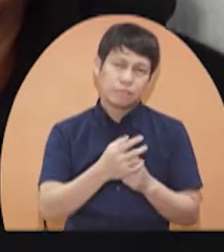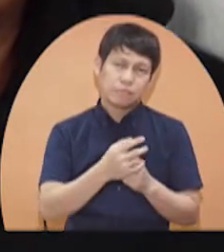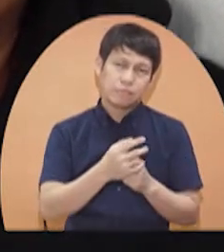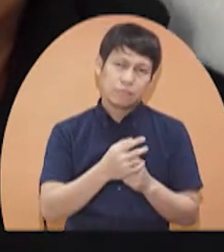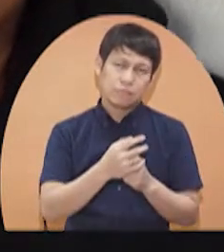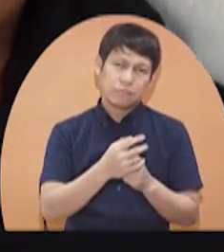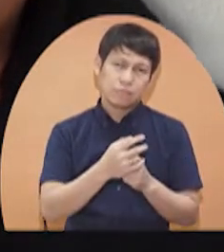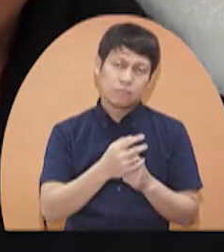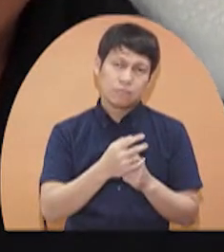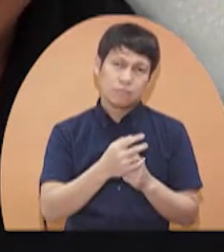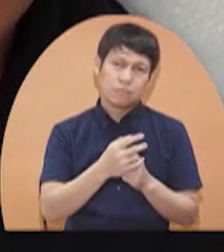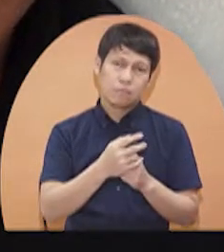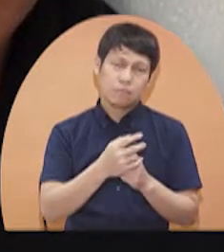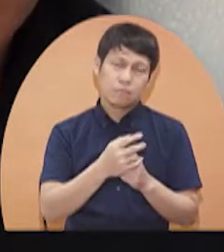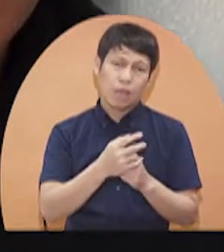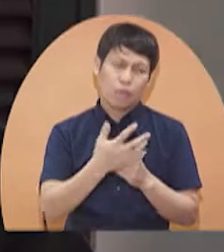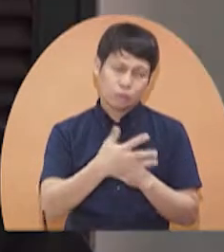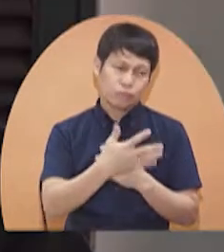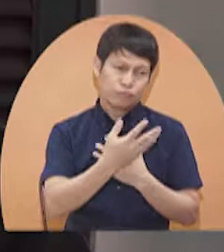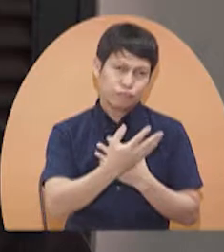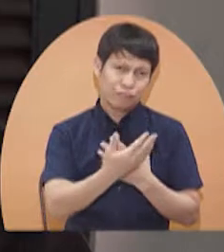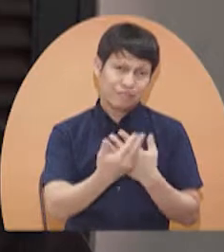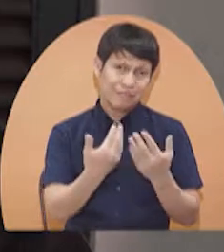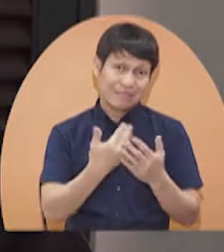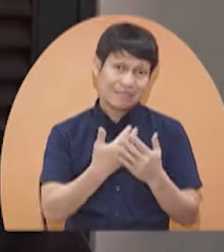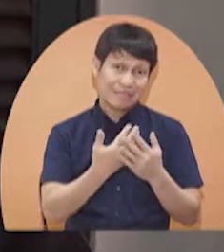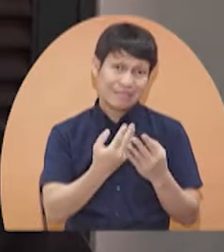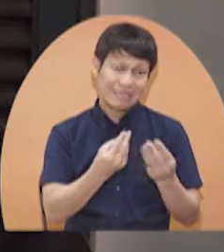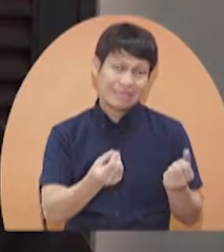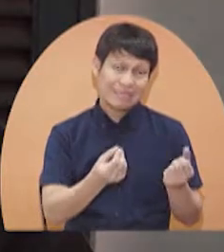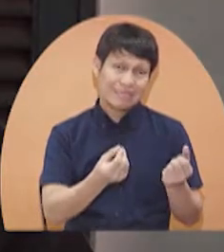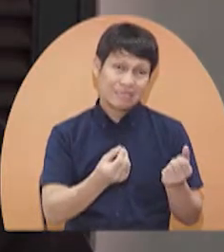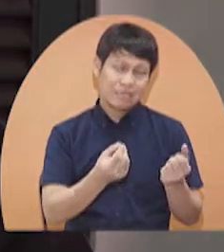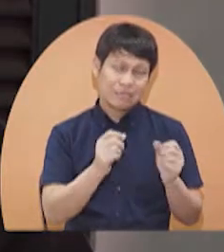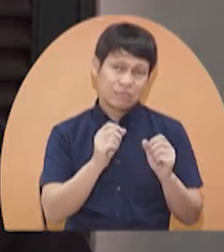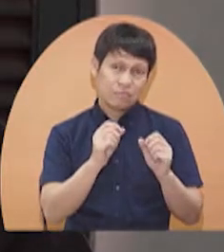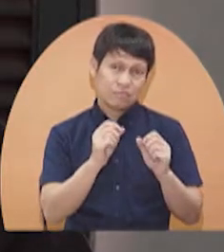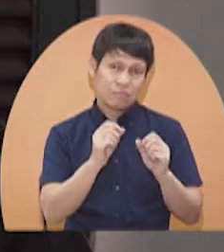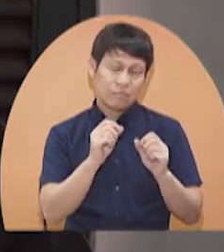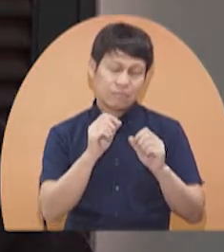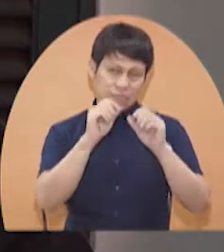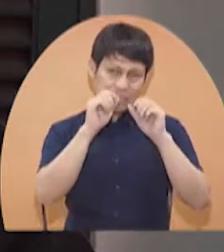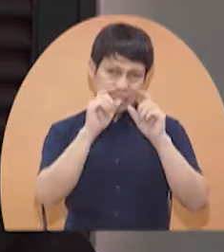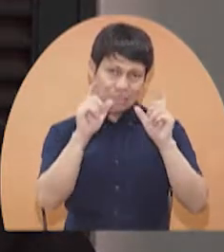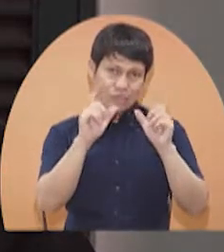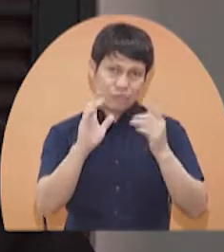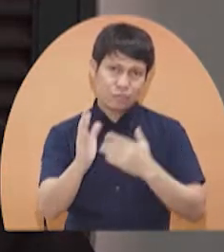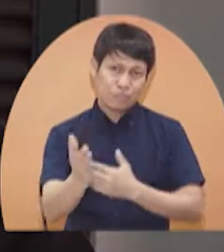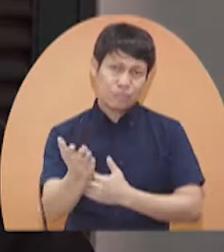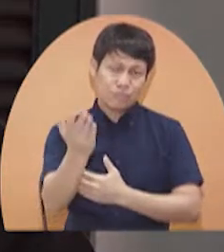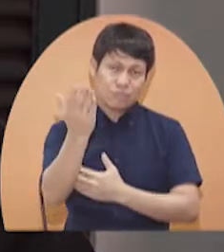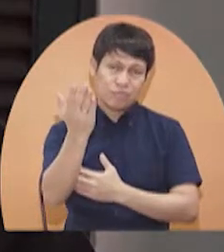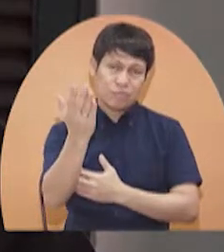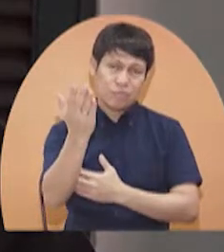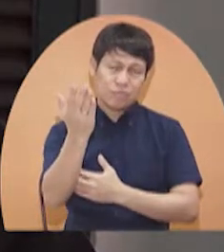Tapos yung pag-aling na ako, pagising ko ng umaga,